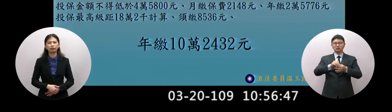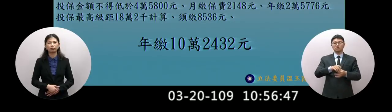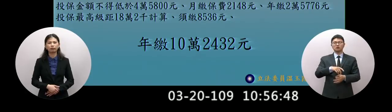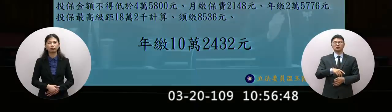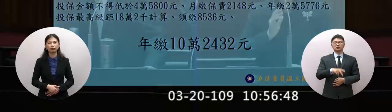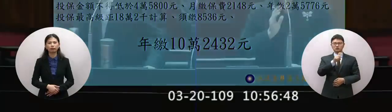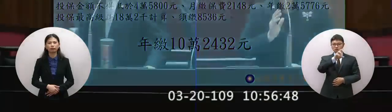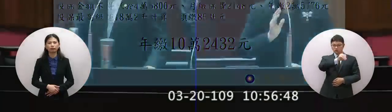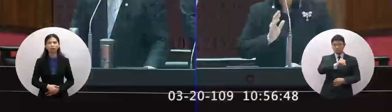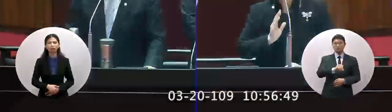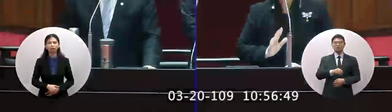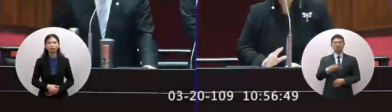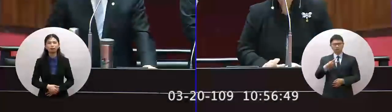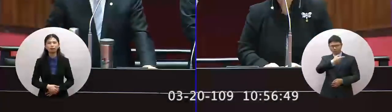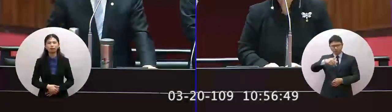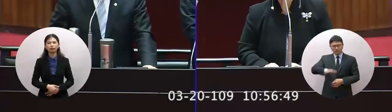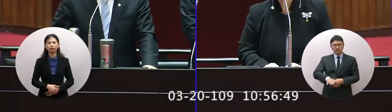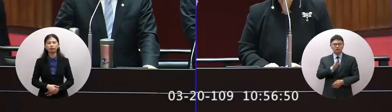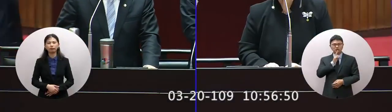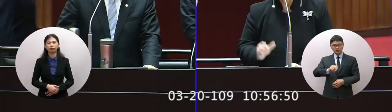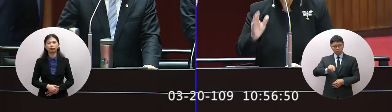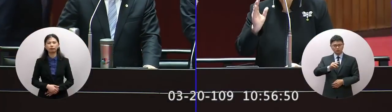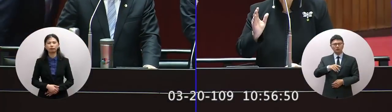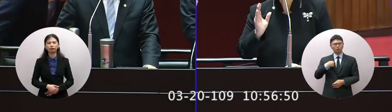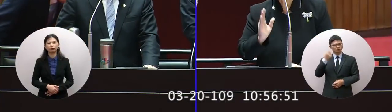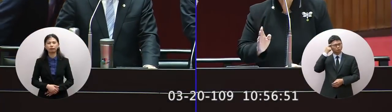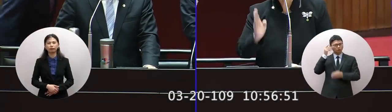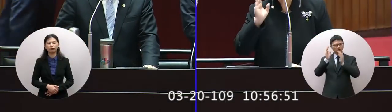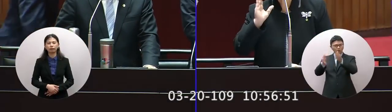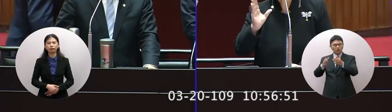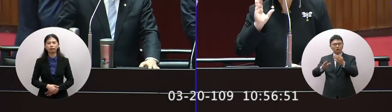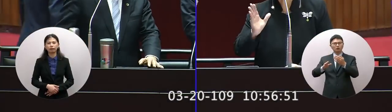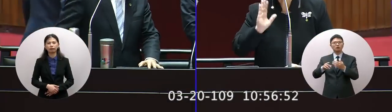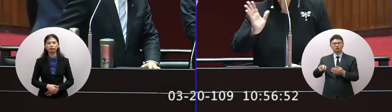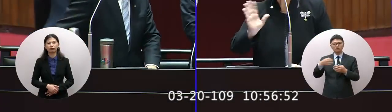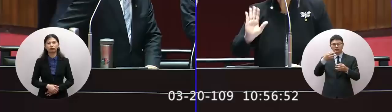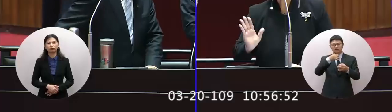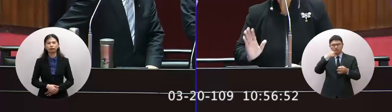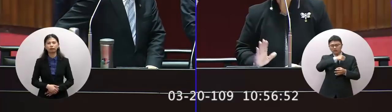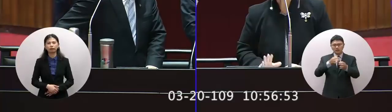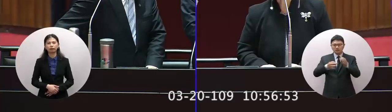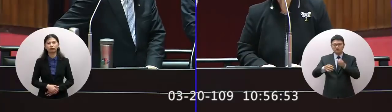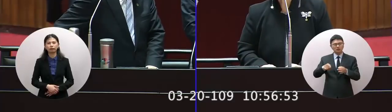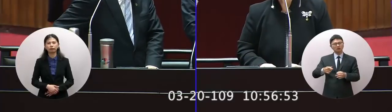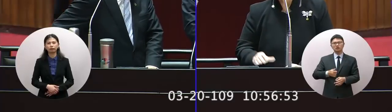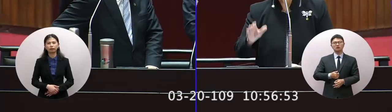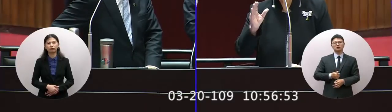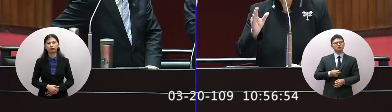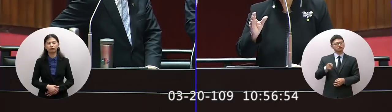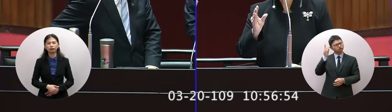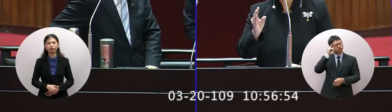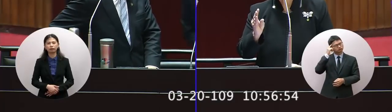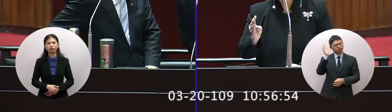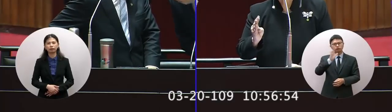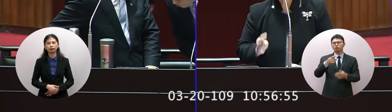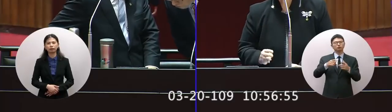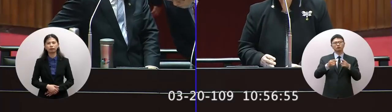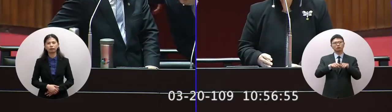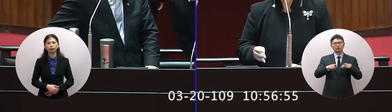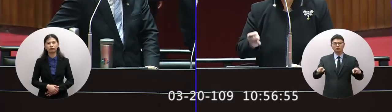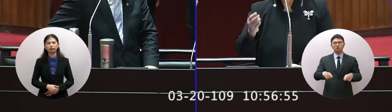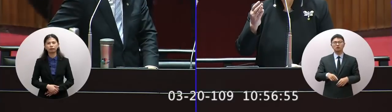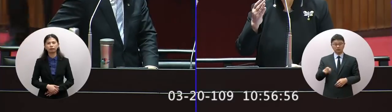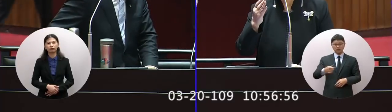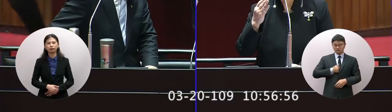五千我覺得這是對台商不公平的地方因為他們這些人不是說出國不是完全好騙人也有的是出國吃